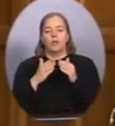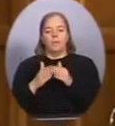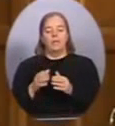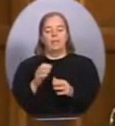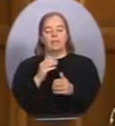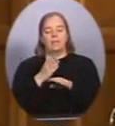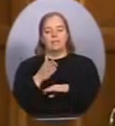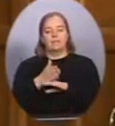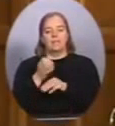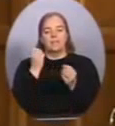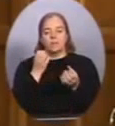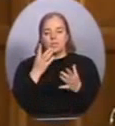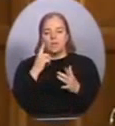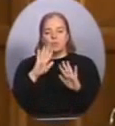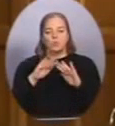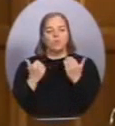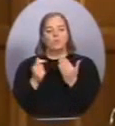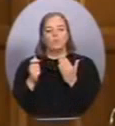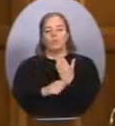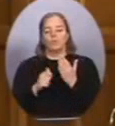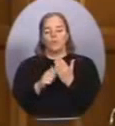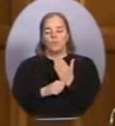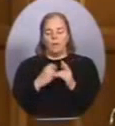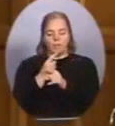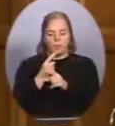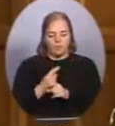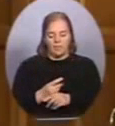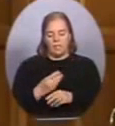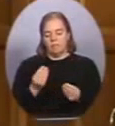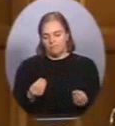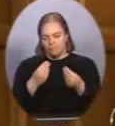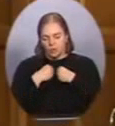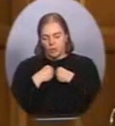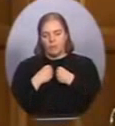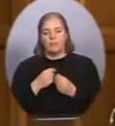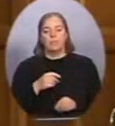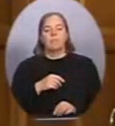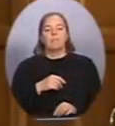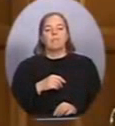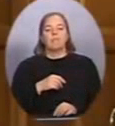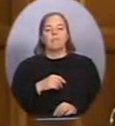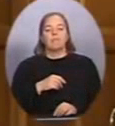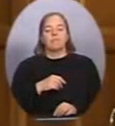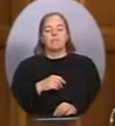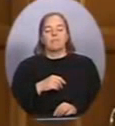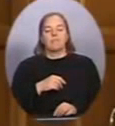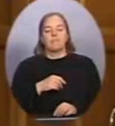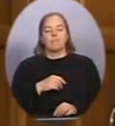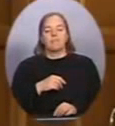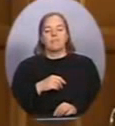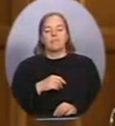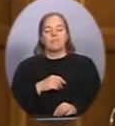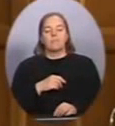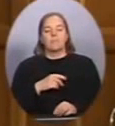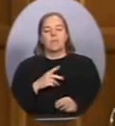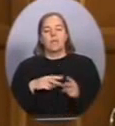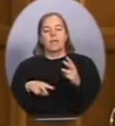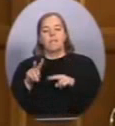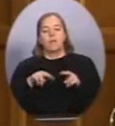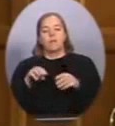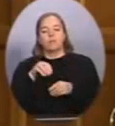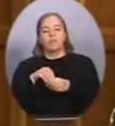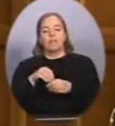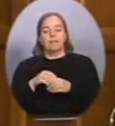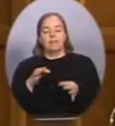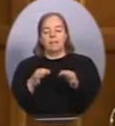'accès à l'information pour que tous les documents pertinents soient divulgués. Plutôt que de se cacher derrière l'examen interne de la Cour